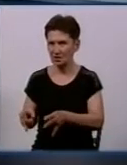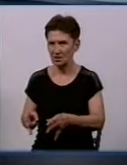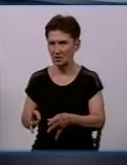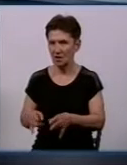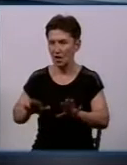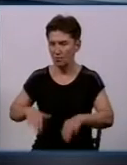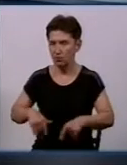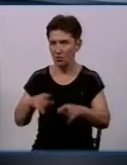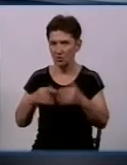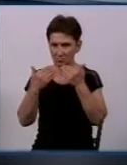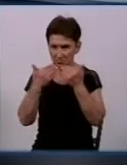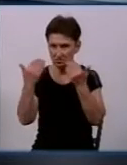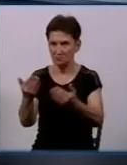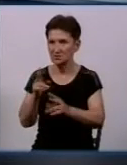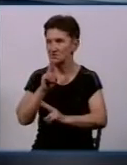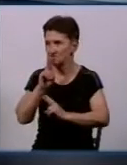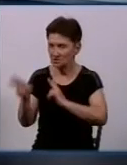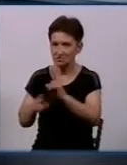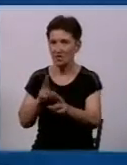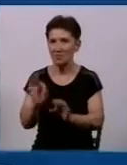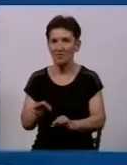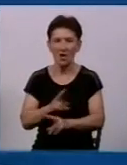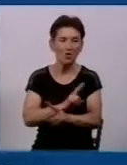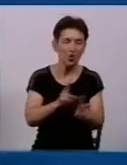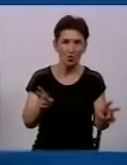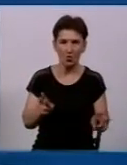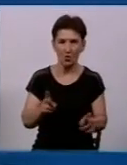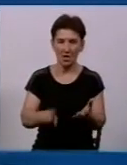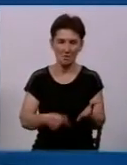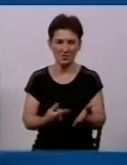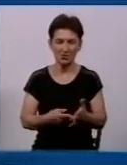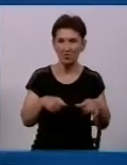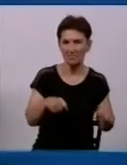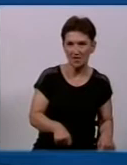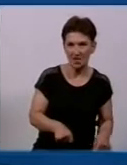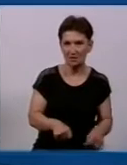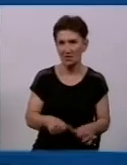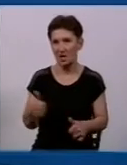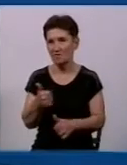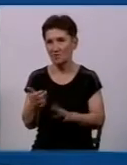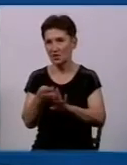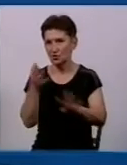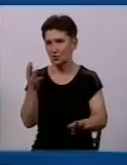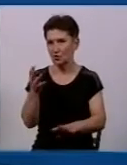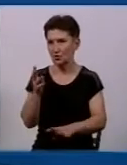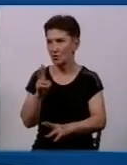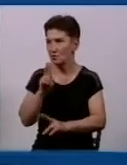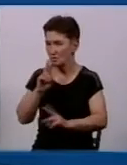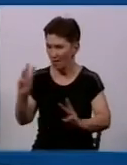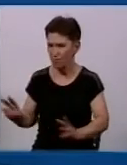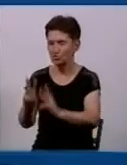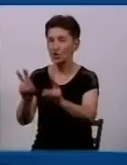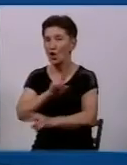потім звертаються з претензіями, от я не знаю тільки до кого, до вас, до міської влади, ну, мабуть, щодо пожежників, в першу чергу. Хто має нести